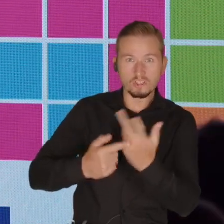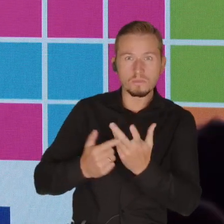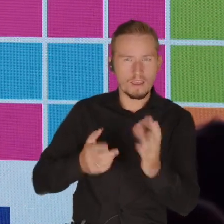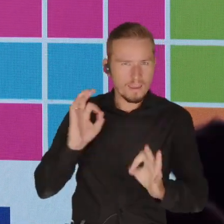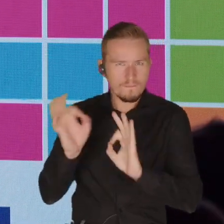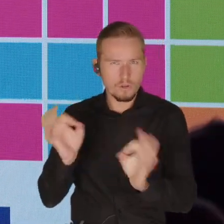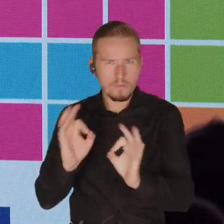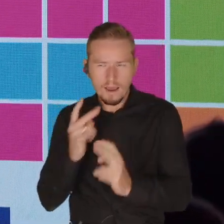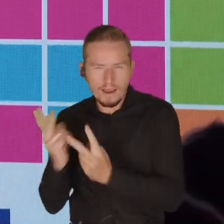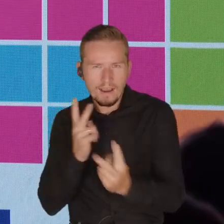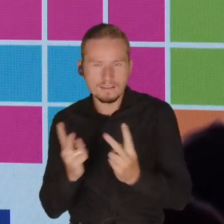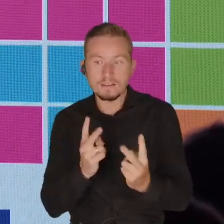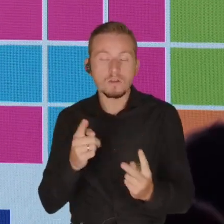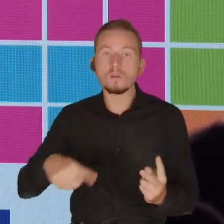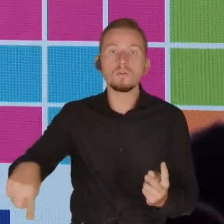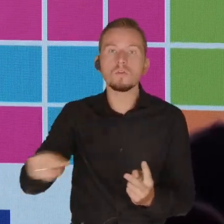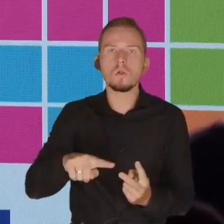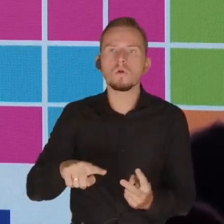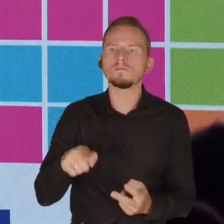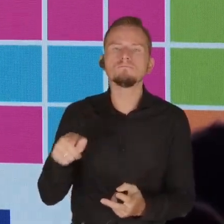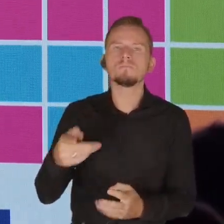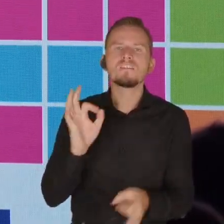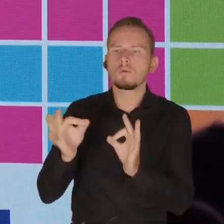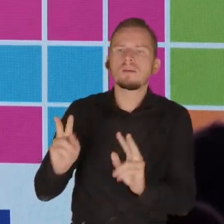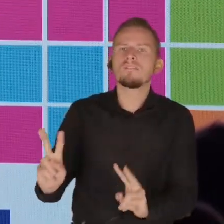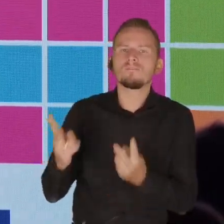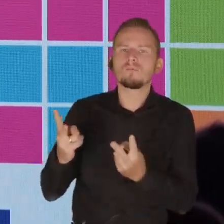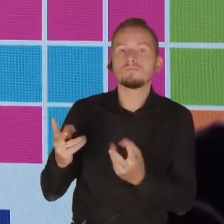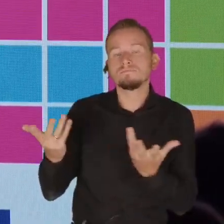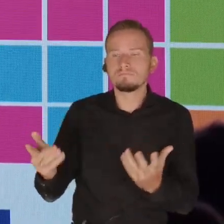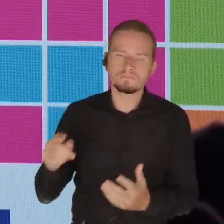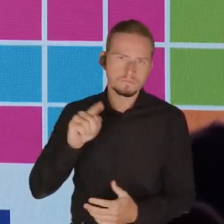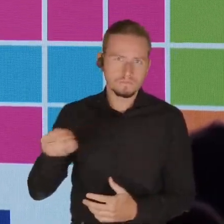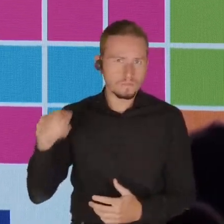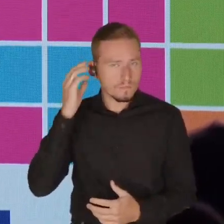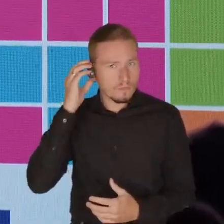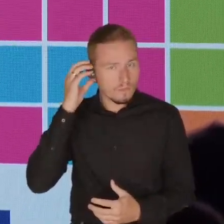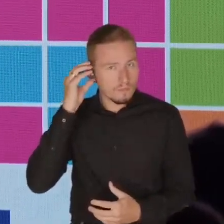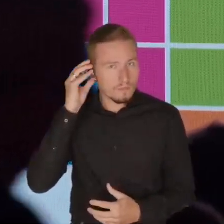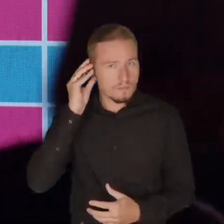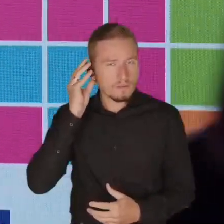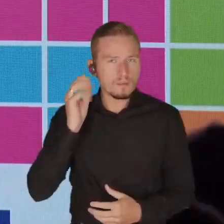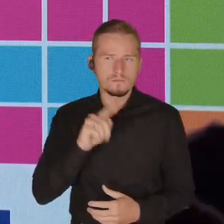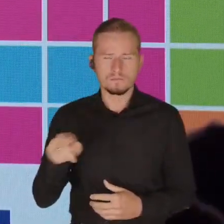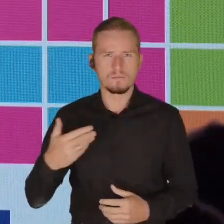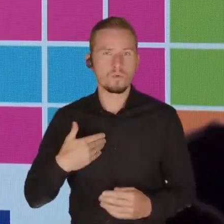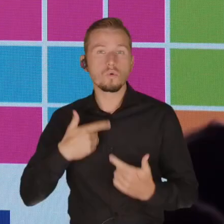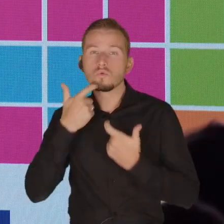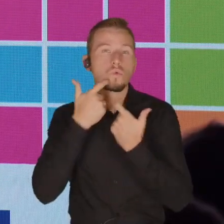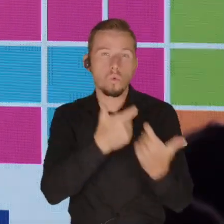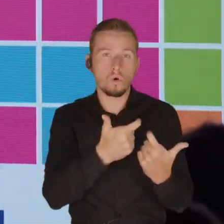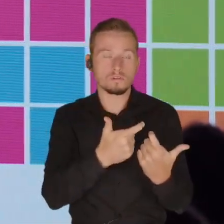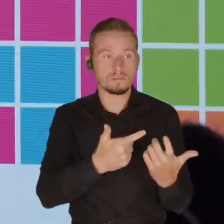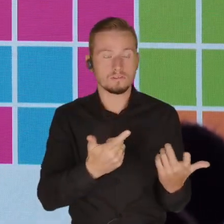zgłosił do psychiatry, czy do psychologa, czy psychoterapeuty, a więc